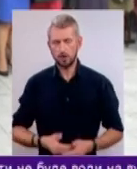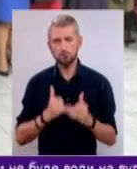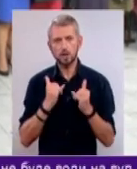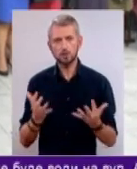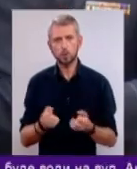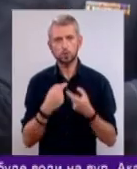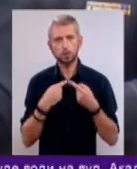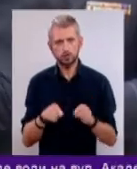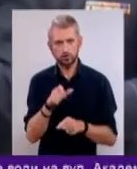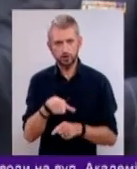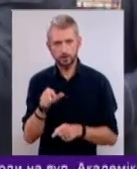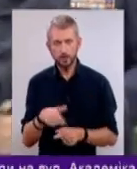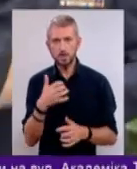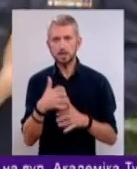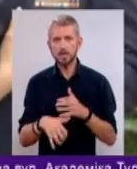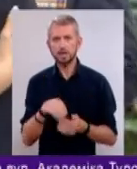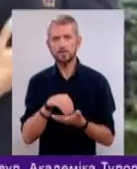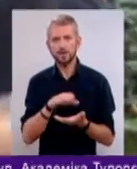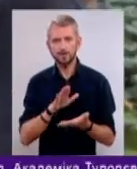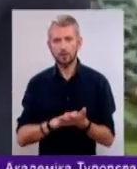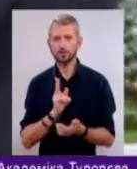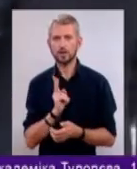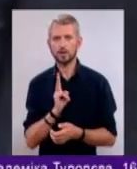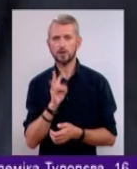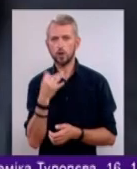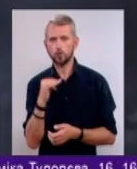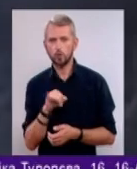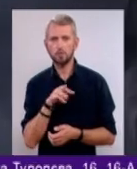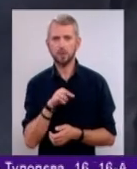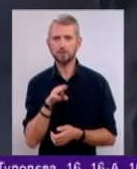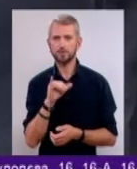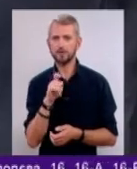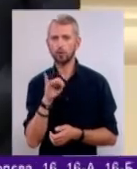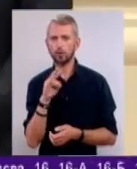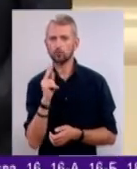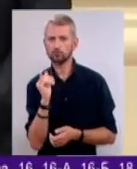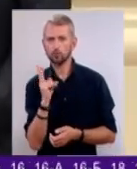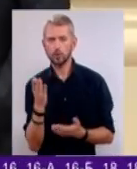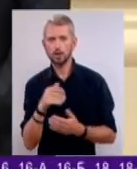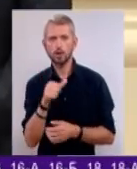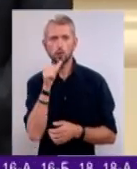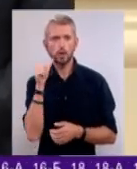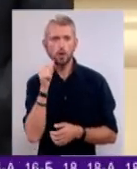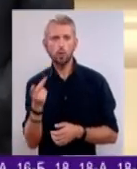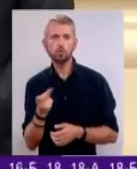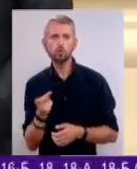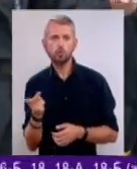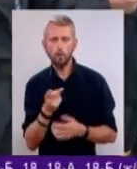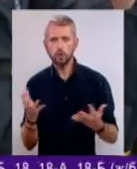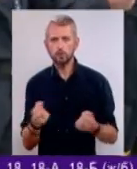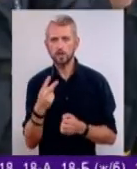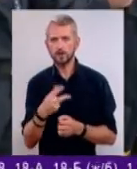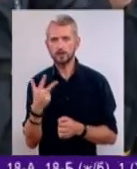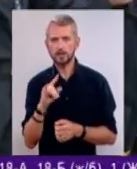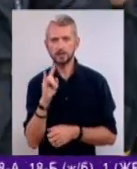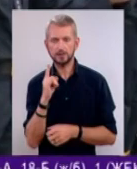заряди порятунку інших. Серед відзначених – Катерина Ной та Максим Тіхончук, які торік у двох врятували 23 дитини